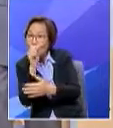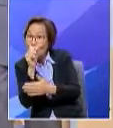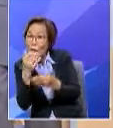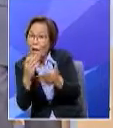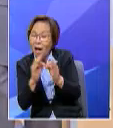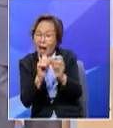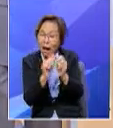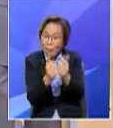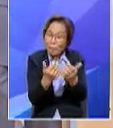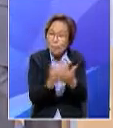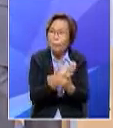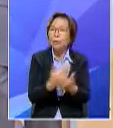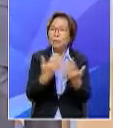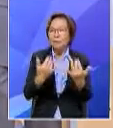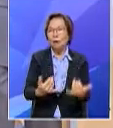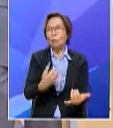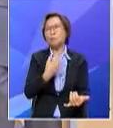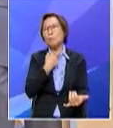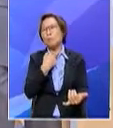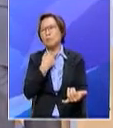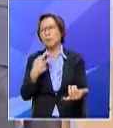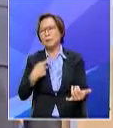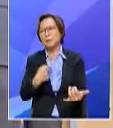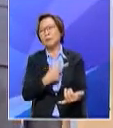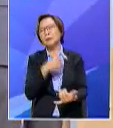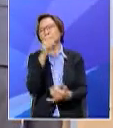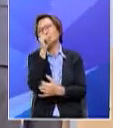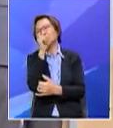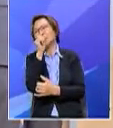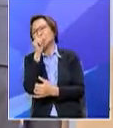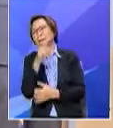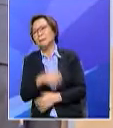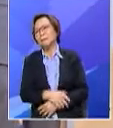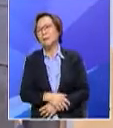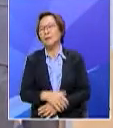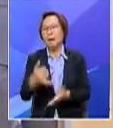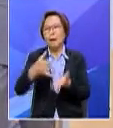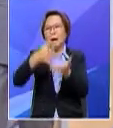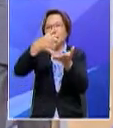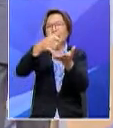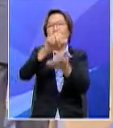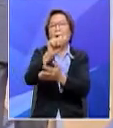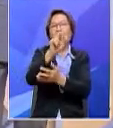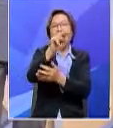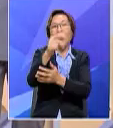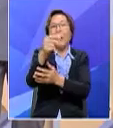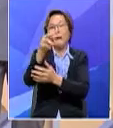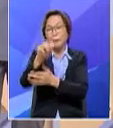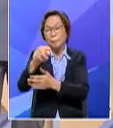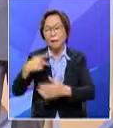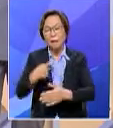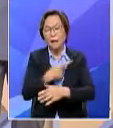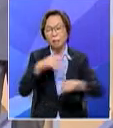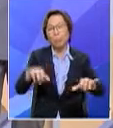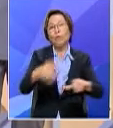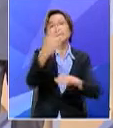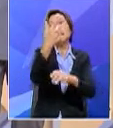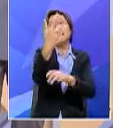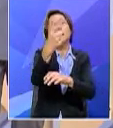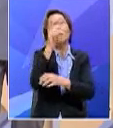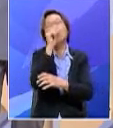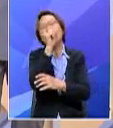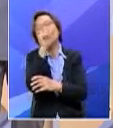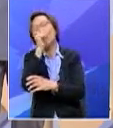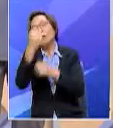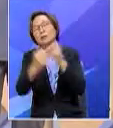dalam situasi sekarang ini kita banyak keluarkan single ok jadi kebetulan Anugrah 6 ini kita ada buat tiga lagu